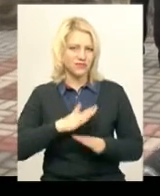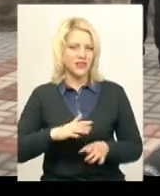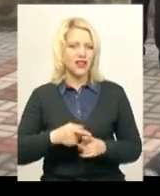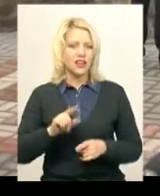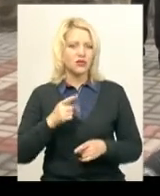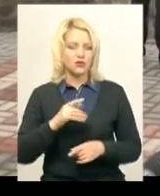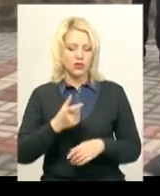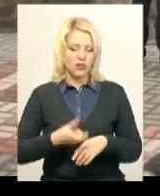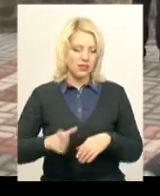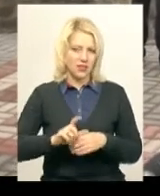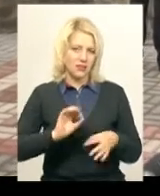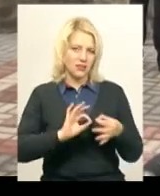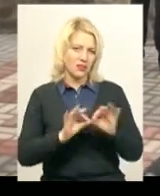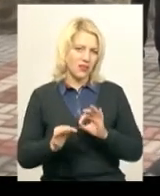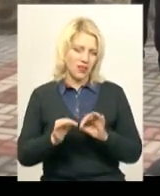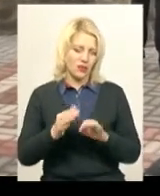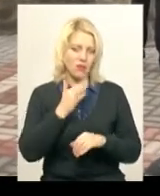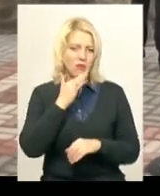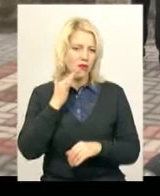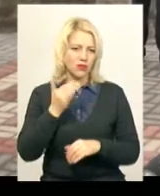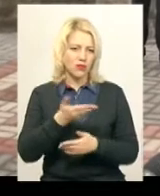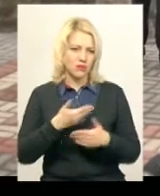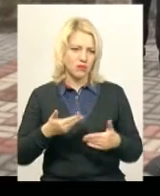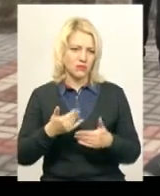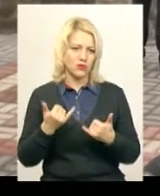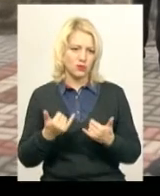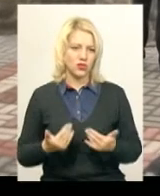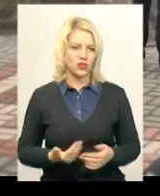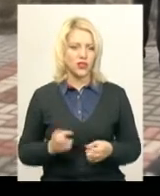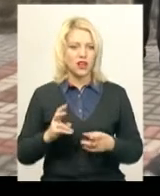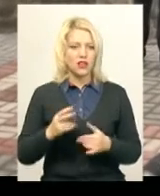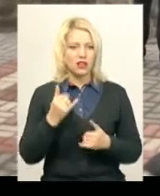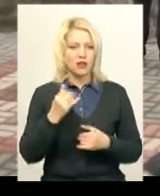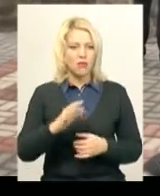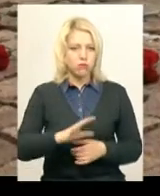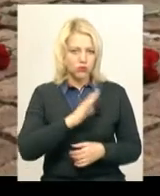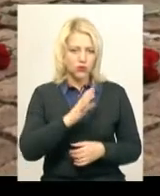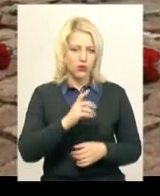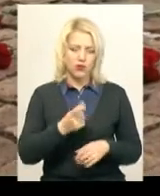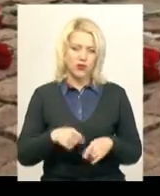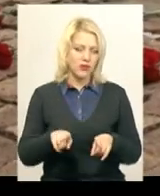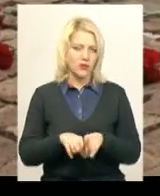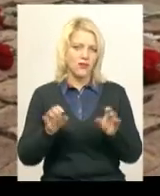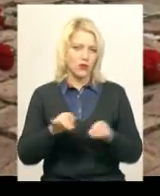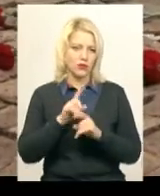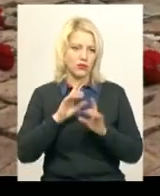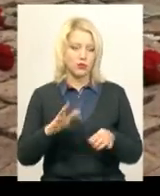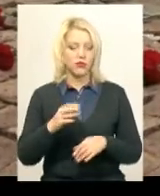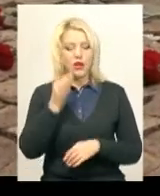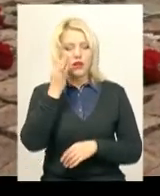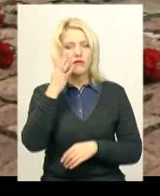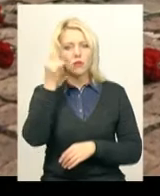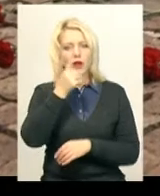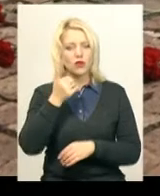надскладно нам сьогодні жити. Але так, як було, вже ніколи не буде. Нагадаю, рівно п'ять років тому